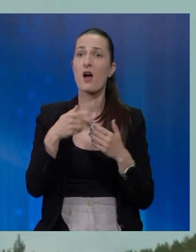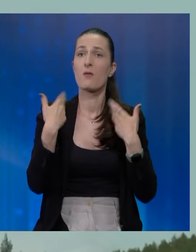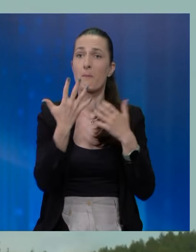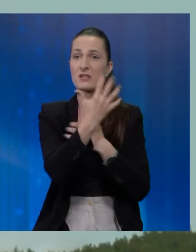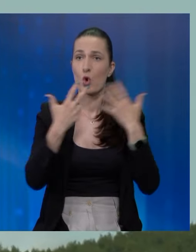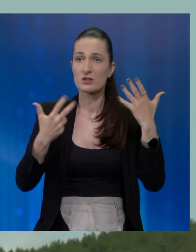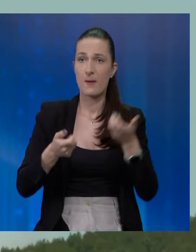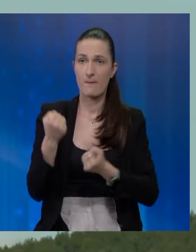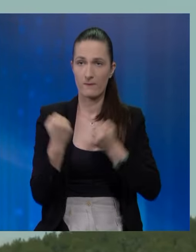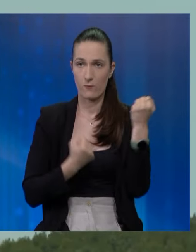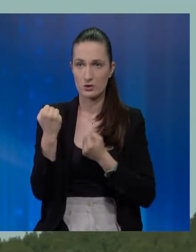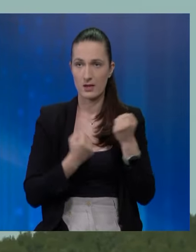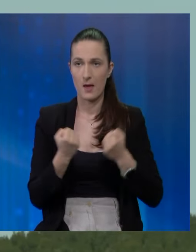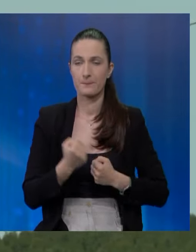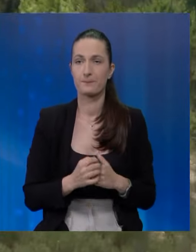vatrogasnih vozila.